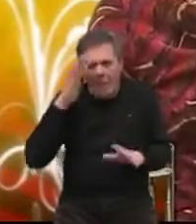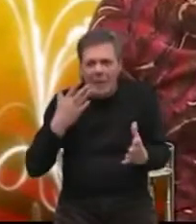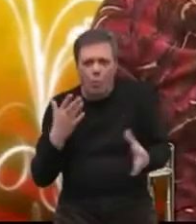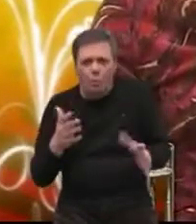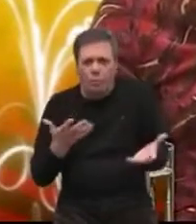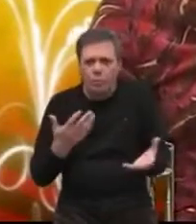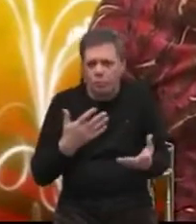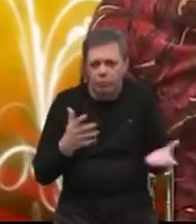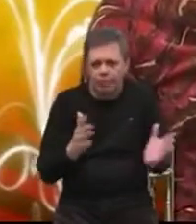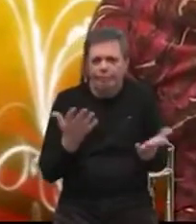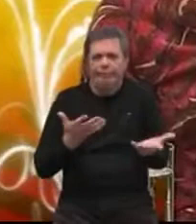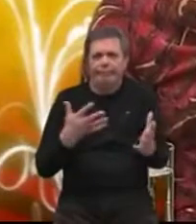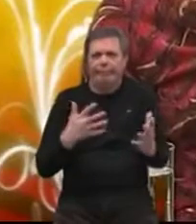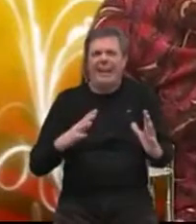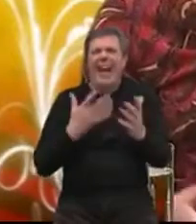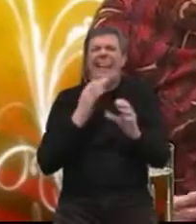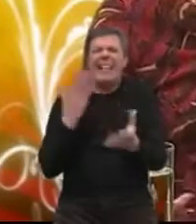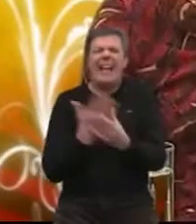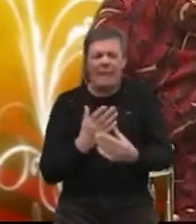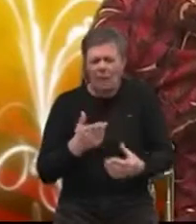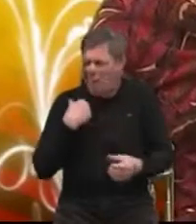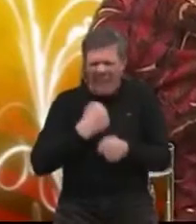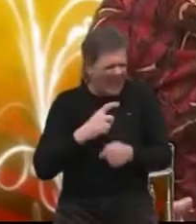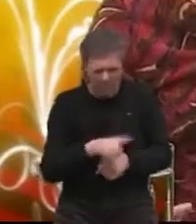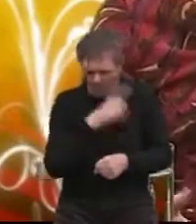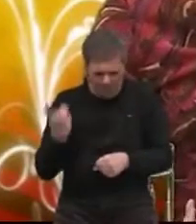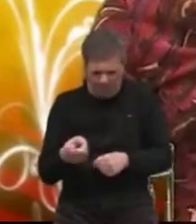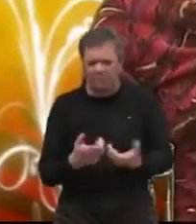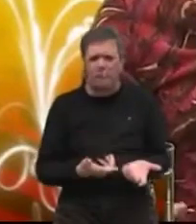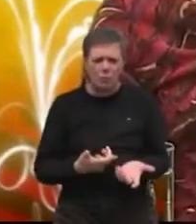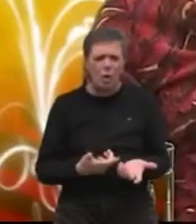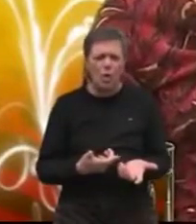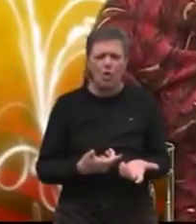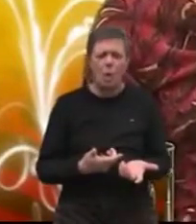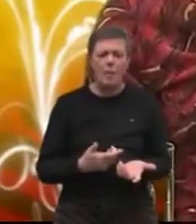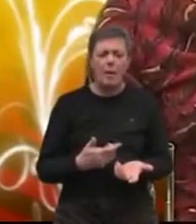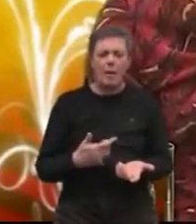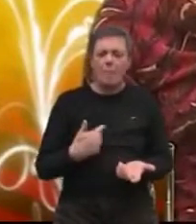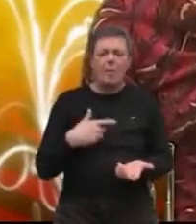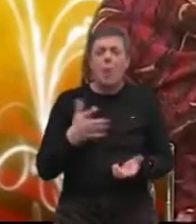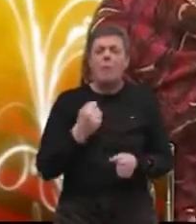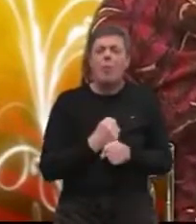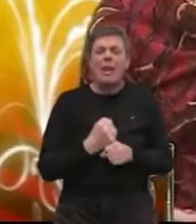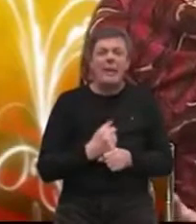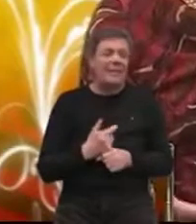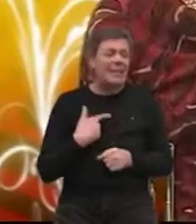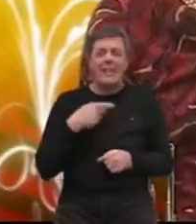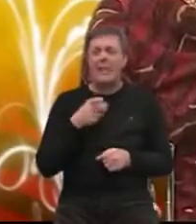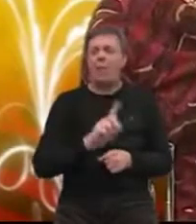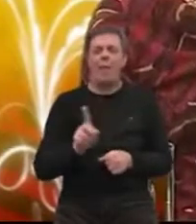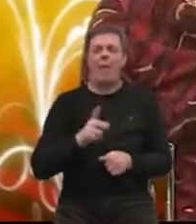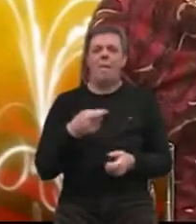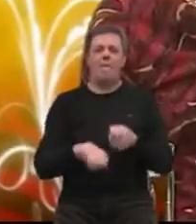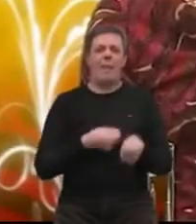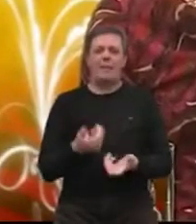adekvatno. Dakle, mi radimo ono stop i to ne bi mogli raditi da se to ne